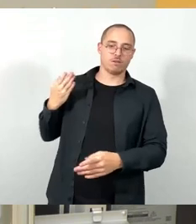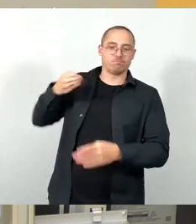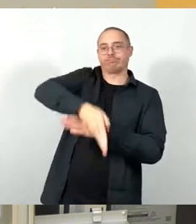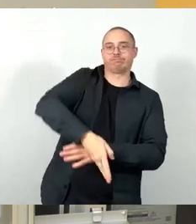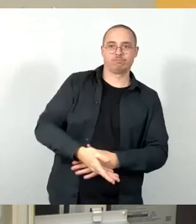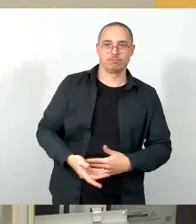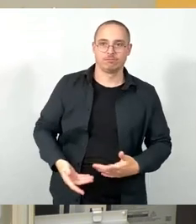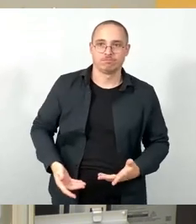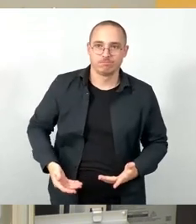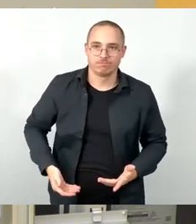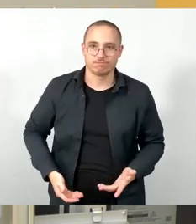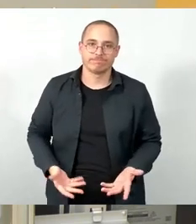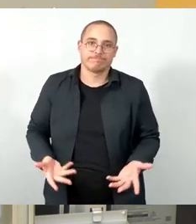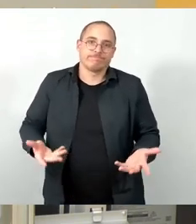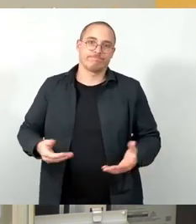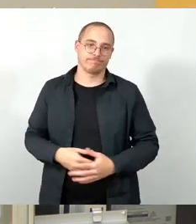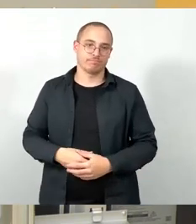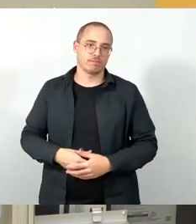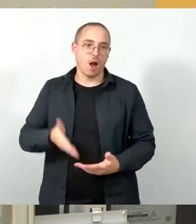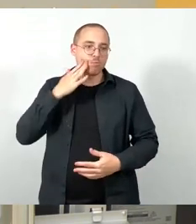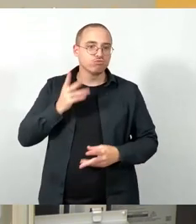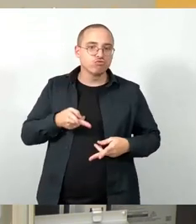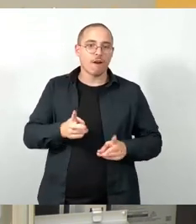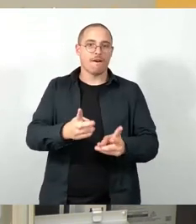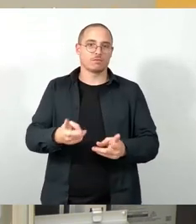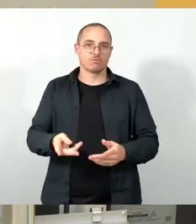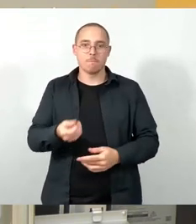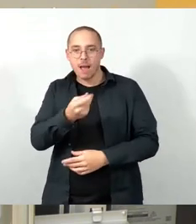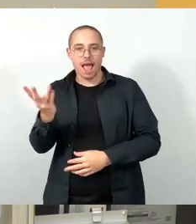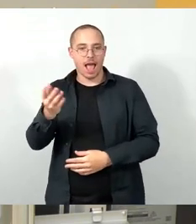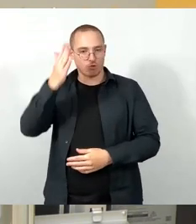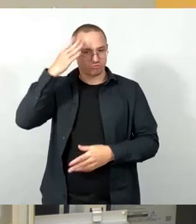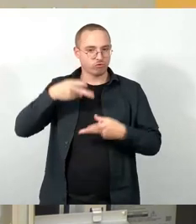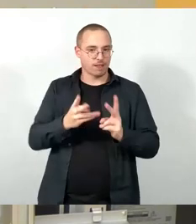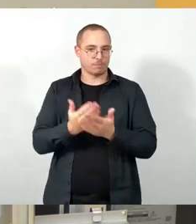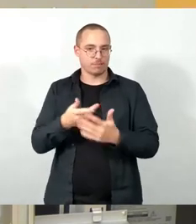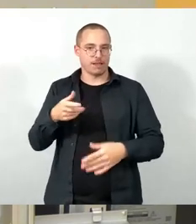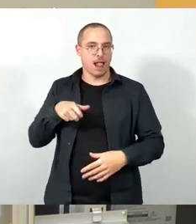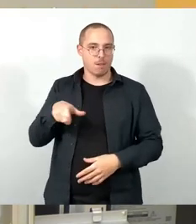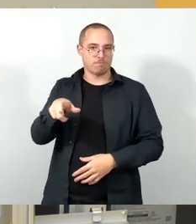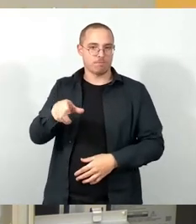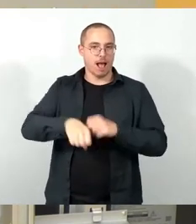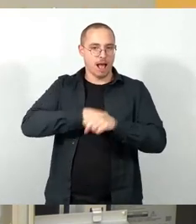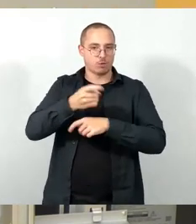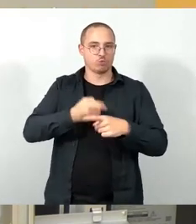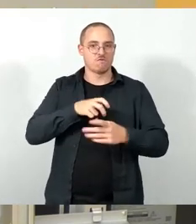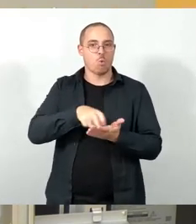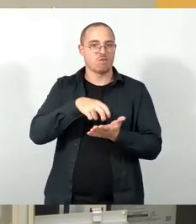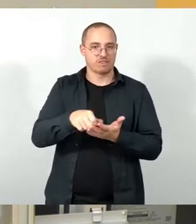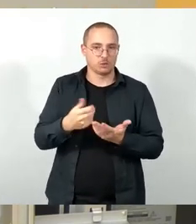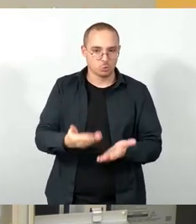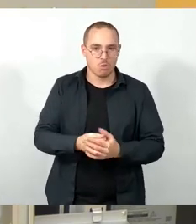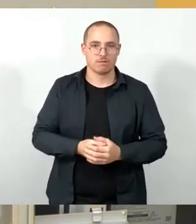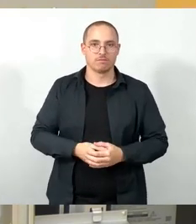Hauptstraße oder mehrere Hauptstraßen, also den Elbrad- und Fußweg, für den Radverkehr 24 Stunden benutzbar